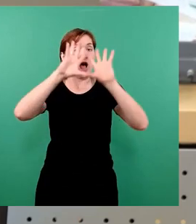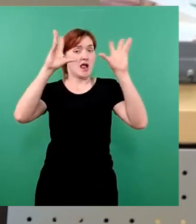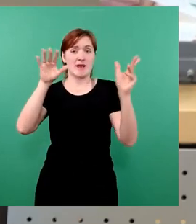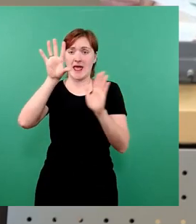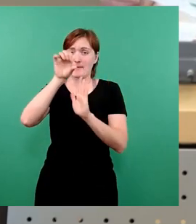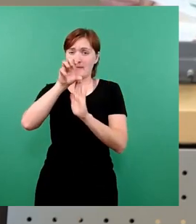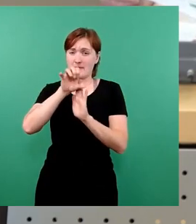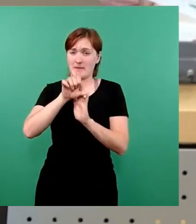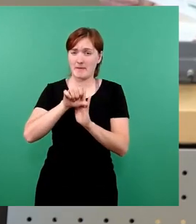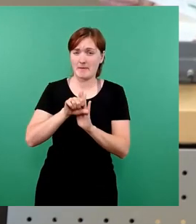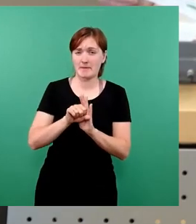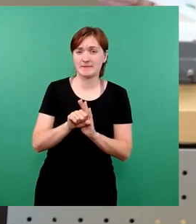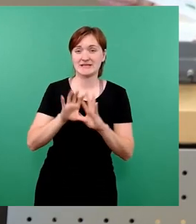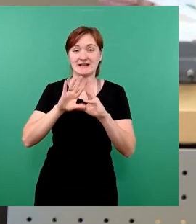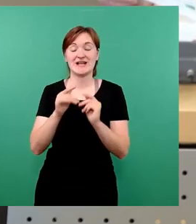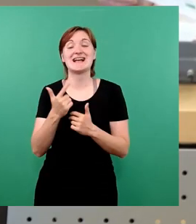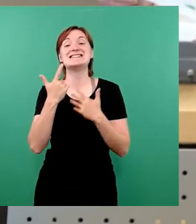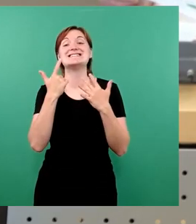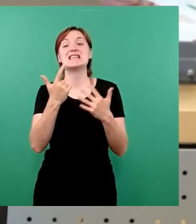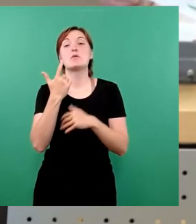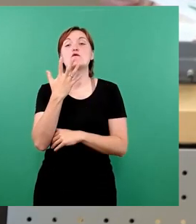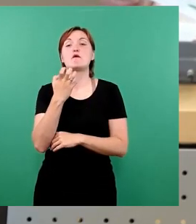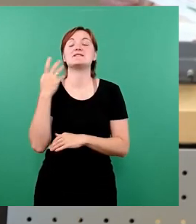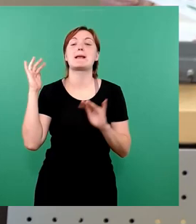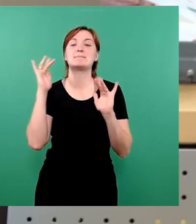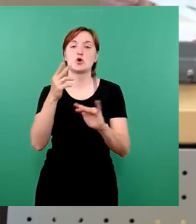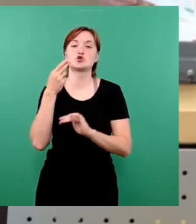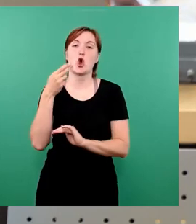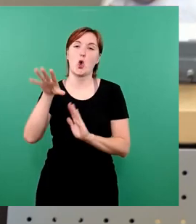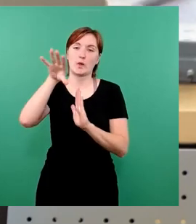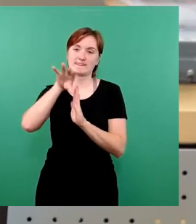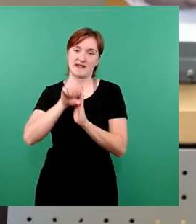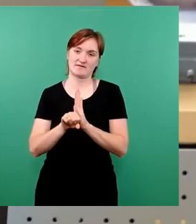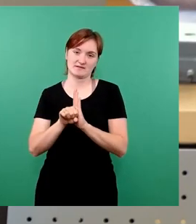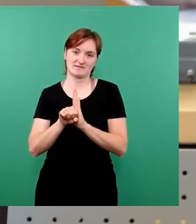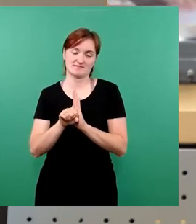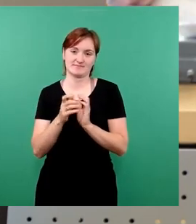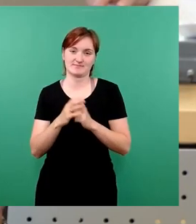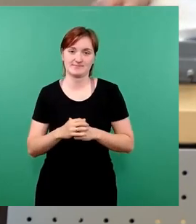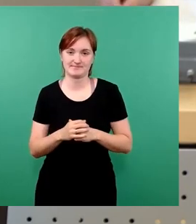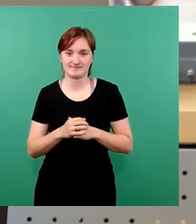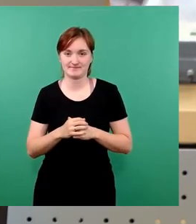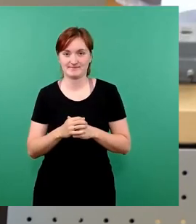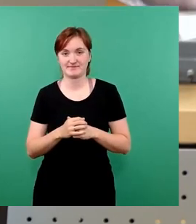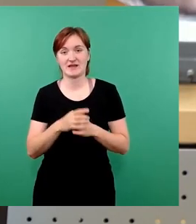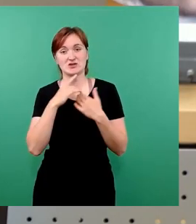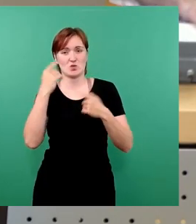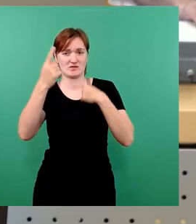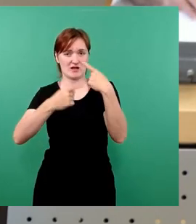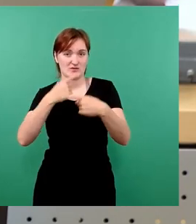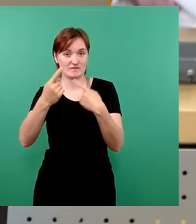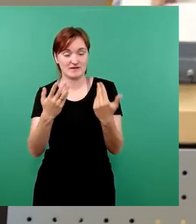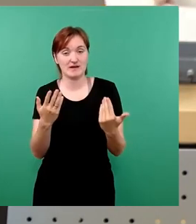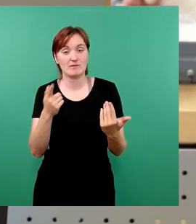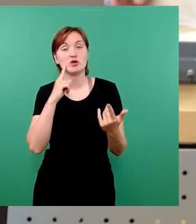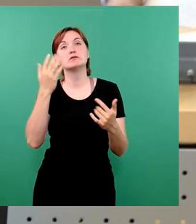Defizit von 57 Millionen Euro im laufenden Haushalt. Und dann erinnern wir uns ja, da wurden zunächst